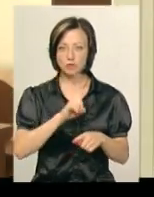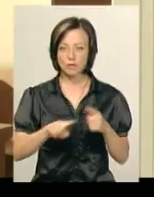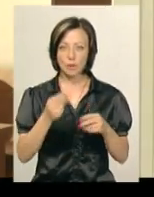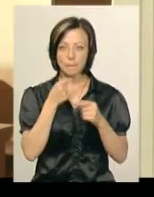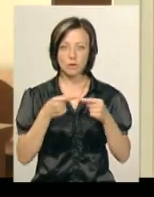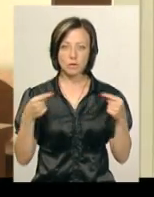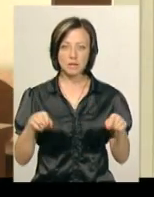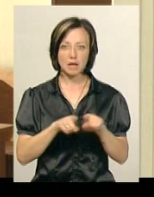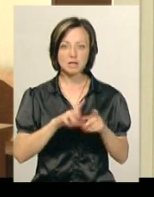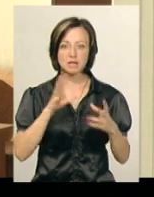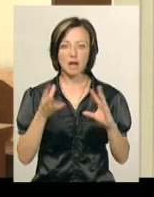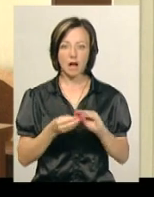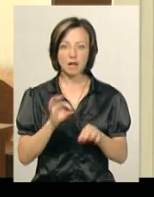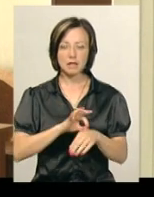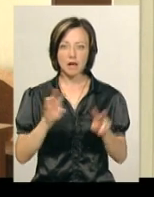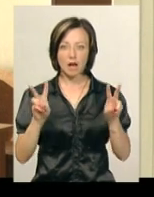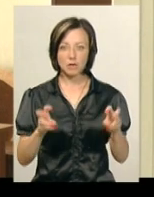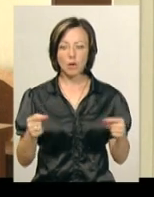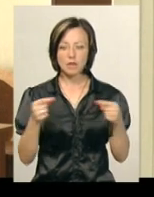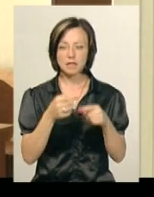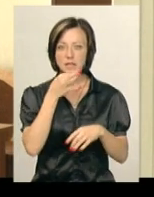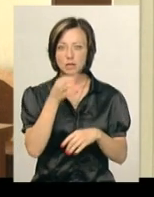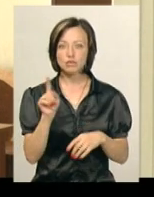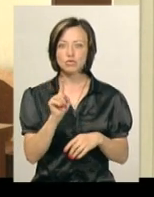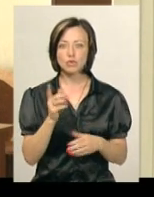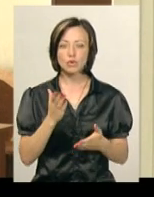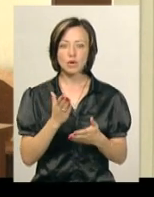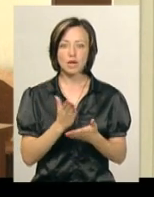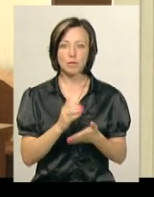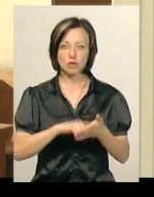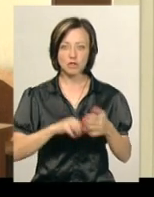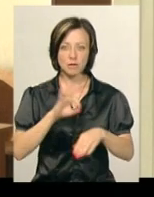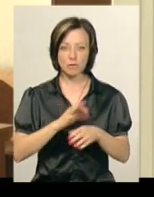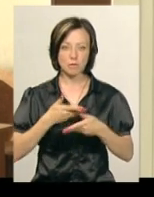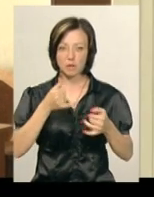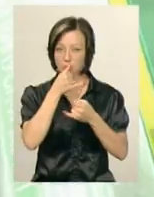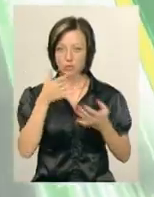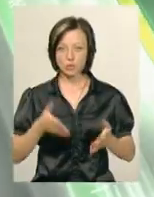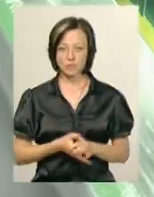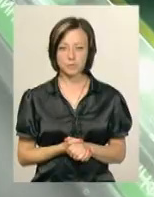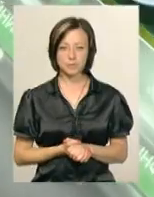продукт. Це такий загальний діагноз, що конкретно сказати, що саме є причиною захворювання ми не можемо».